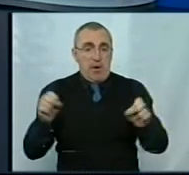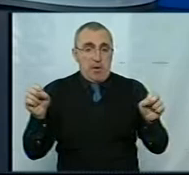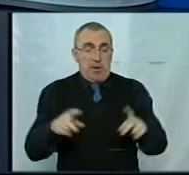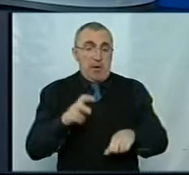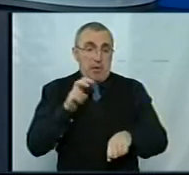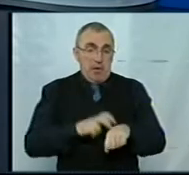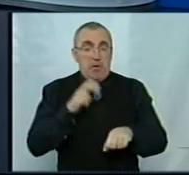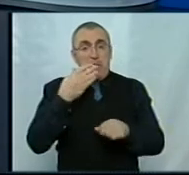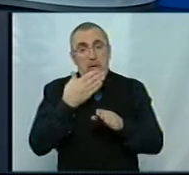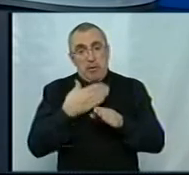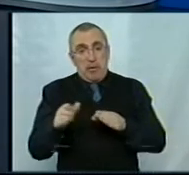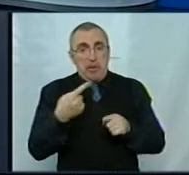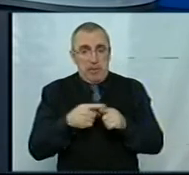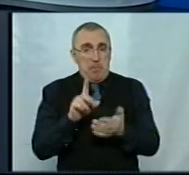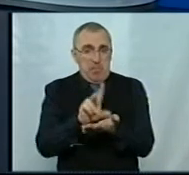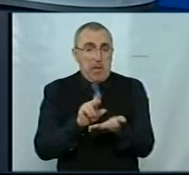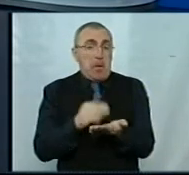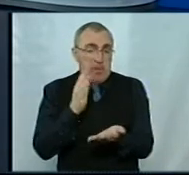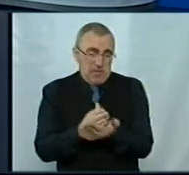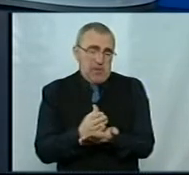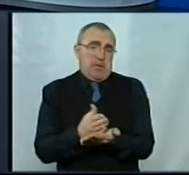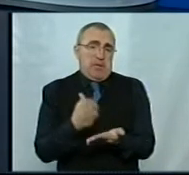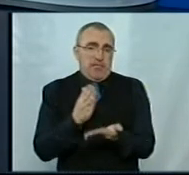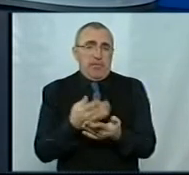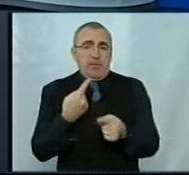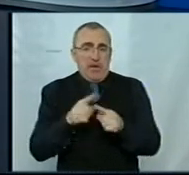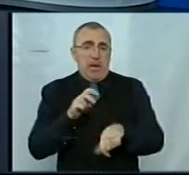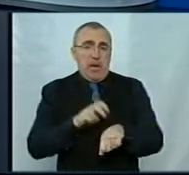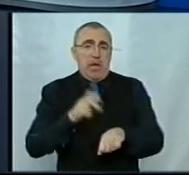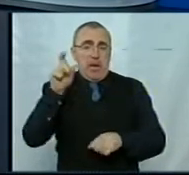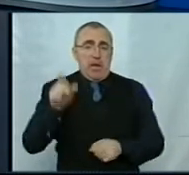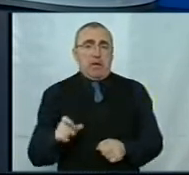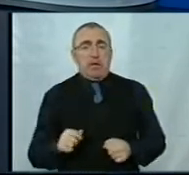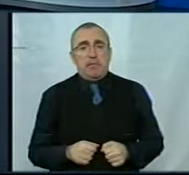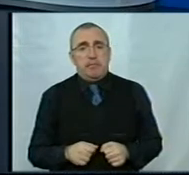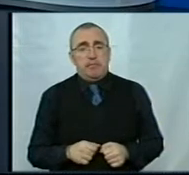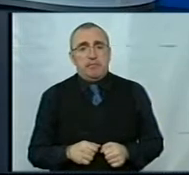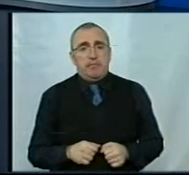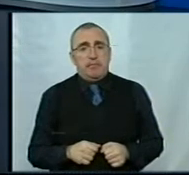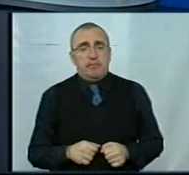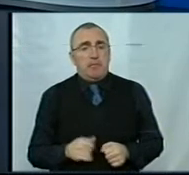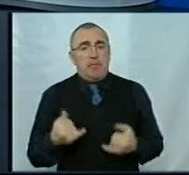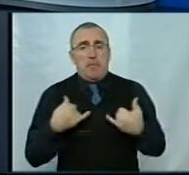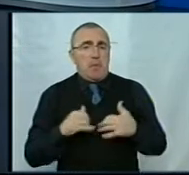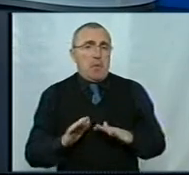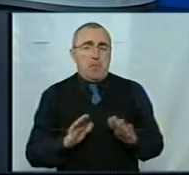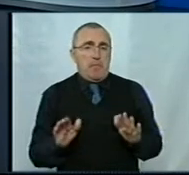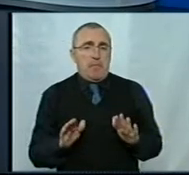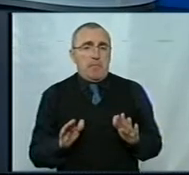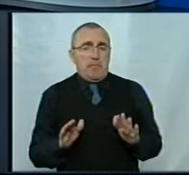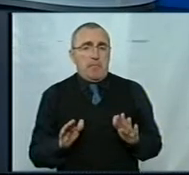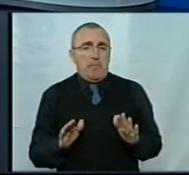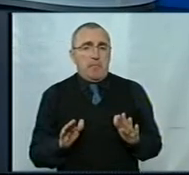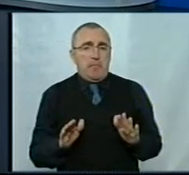лікарі, частина лікарів… такі приклади є? Ну безумовно, такі лікарі… як так? Не в мене точно ці приклади є. Дивіться,